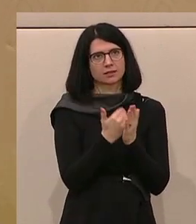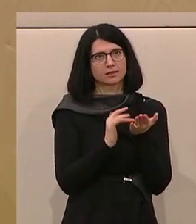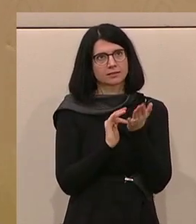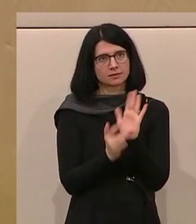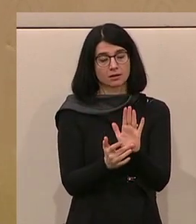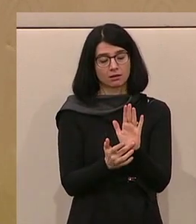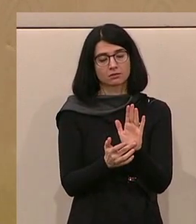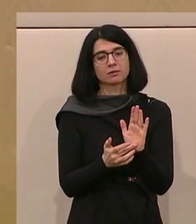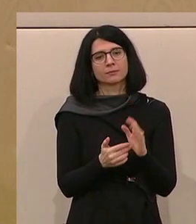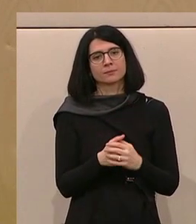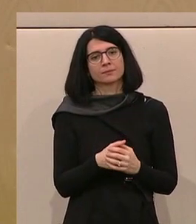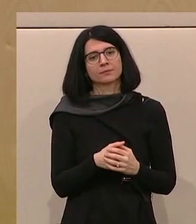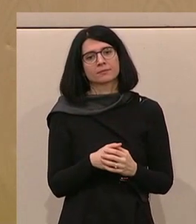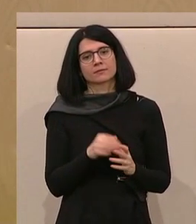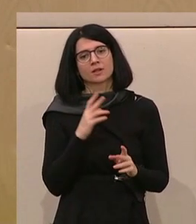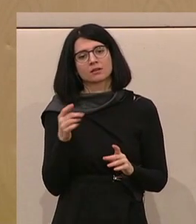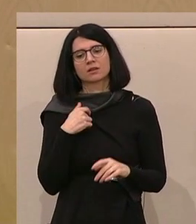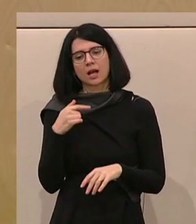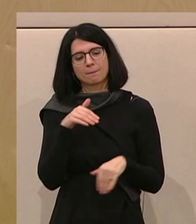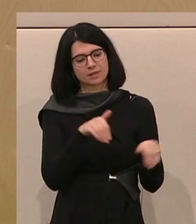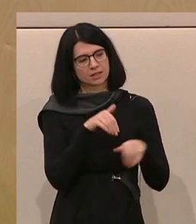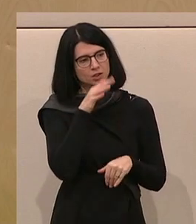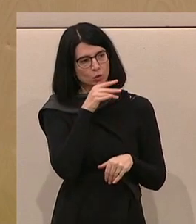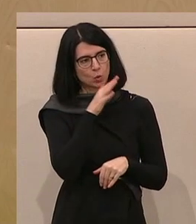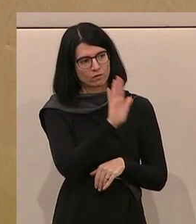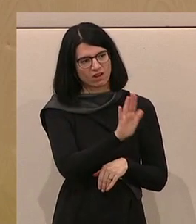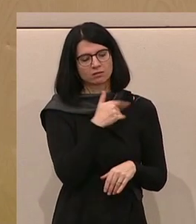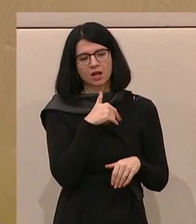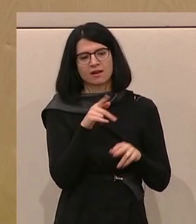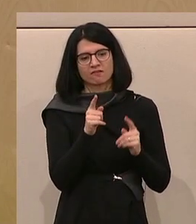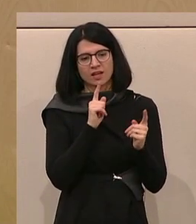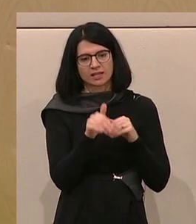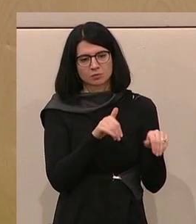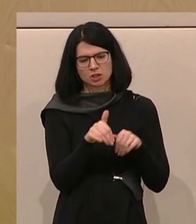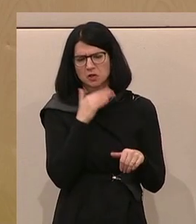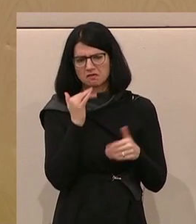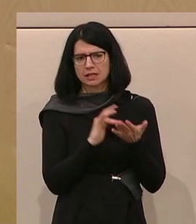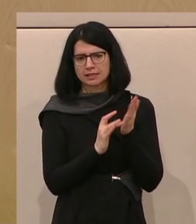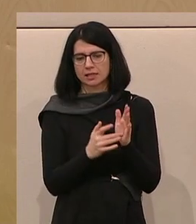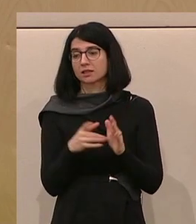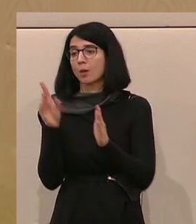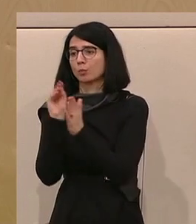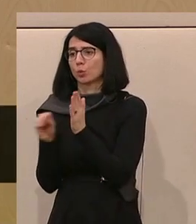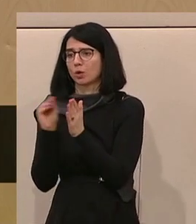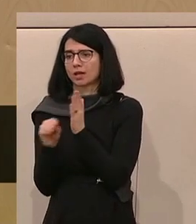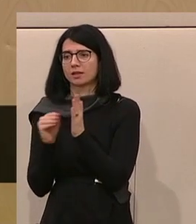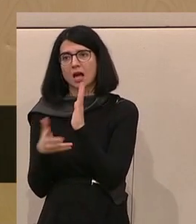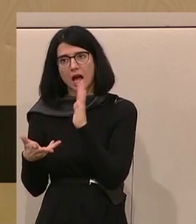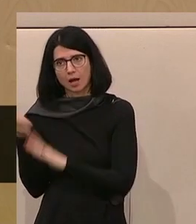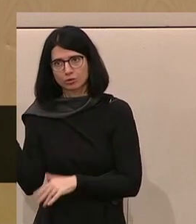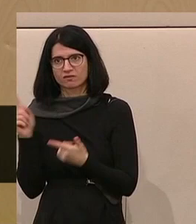von Minister Hofer im Verkehrsministerium. Entbürokratisieren,